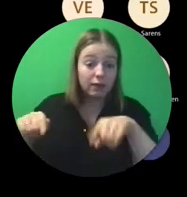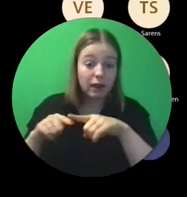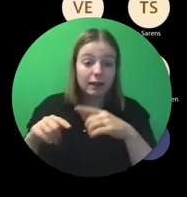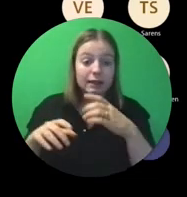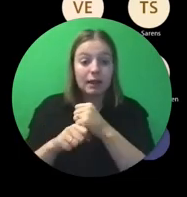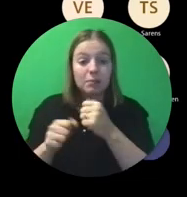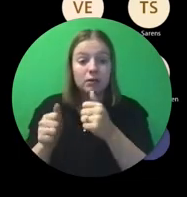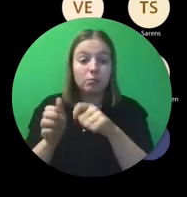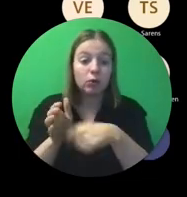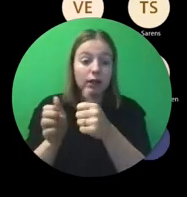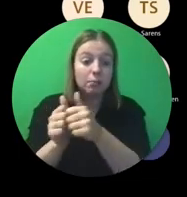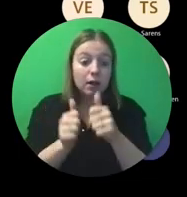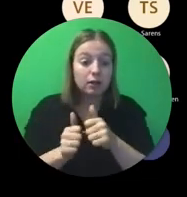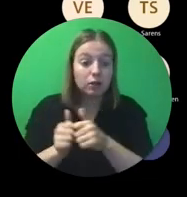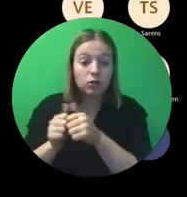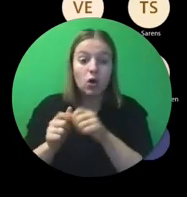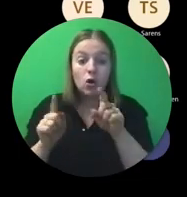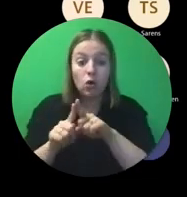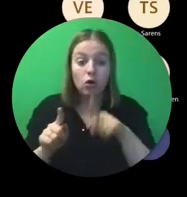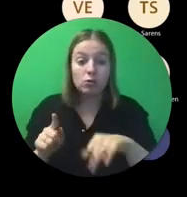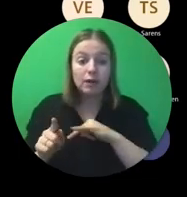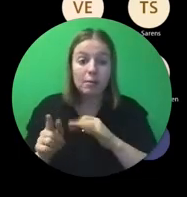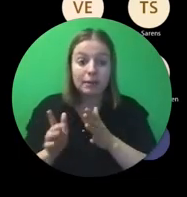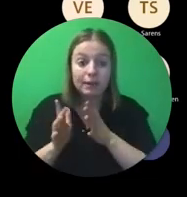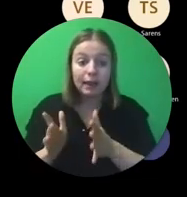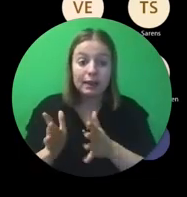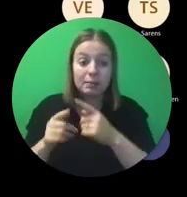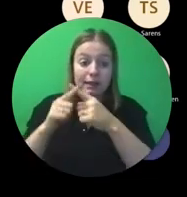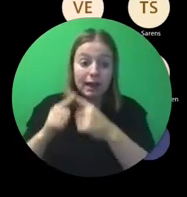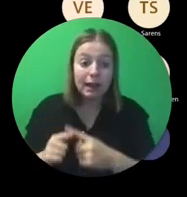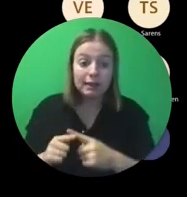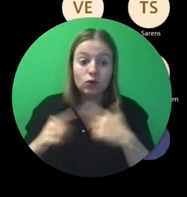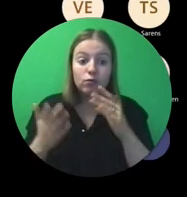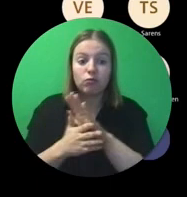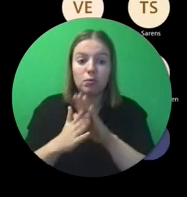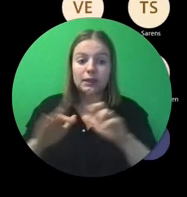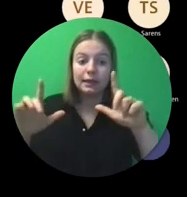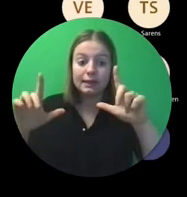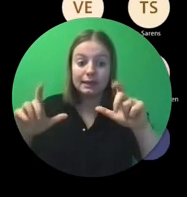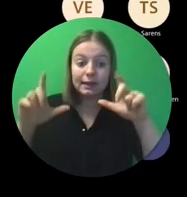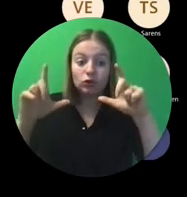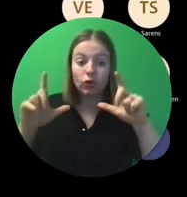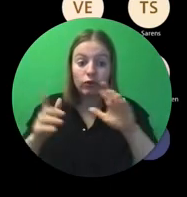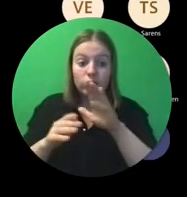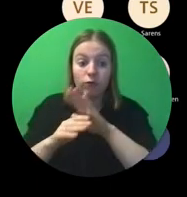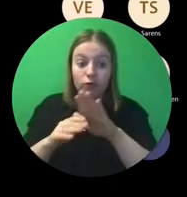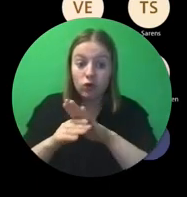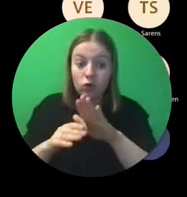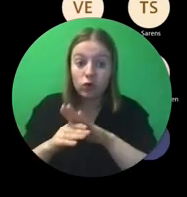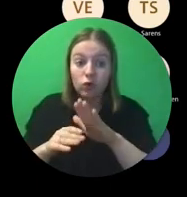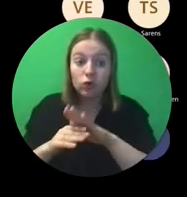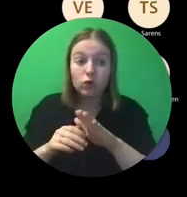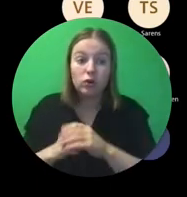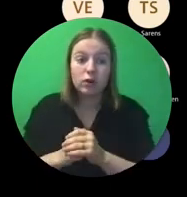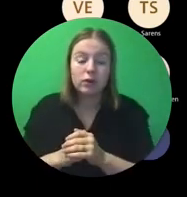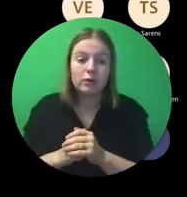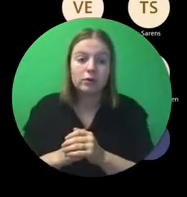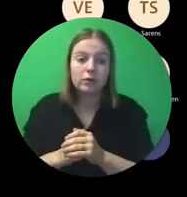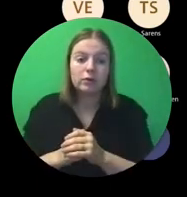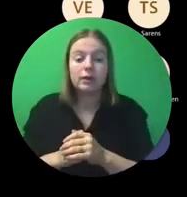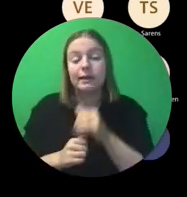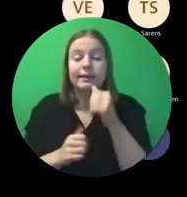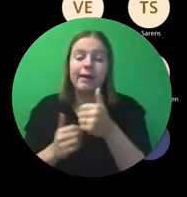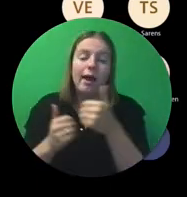projectpartners ook altijd een deelnemerslijst hebben, of is daar een screenshot voldoende? Is natuurlijk geen apart gefinancierde